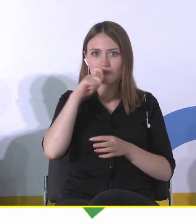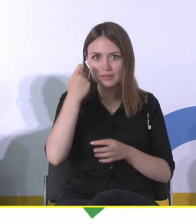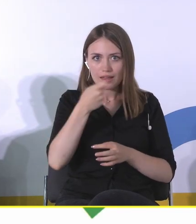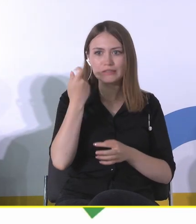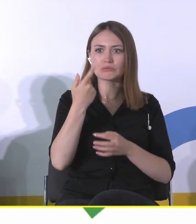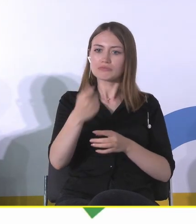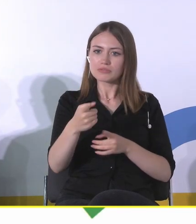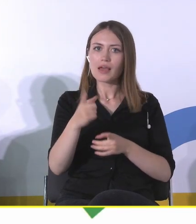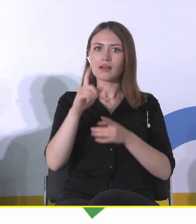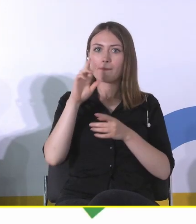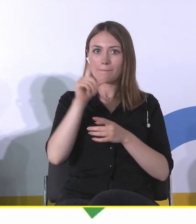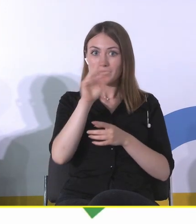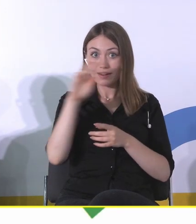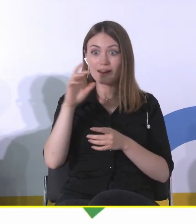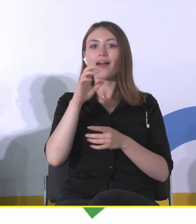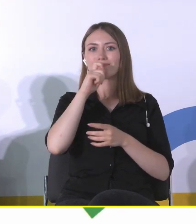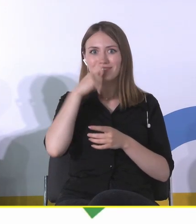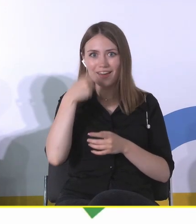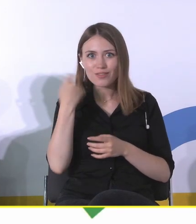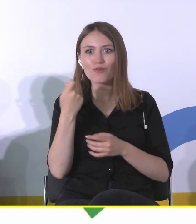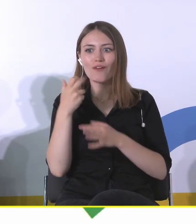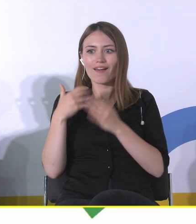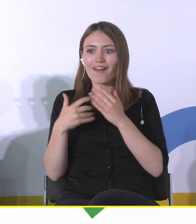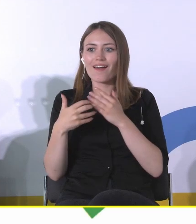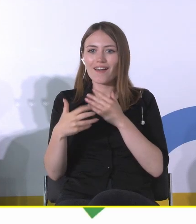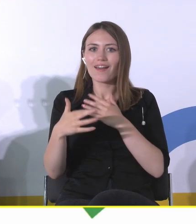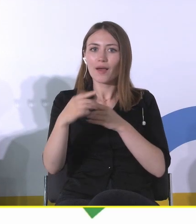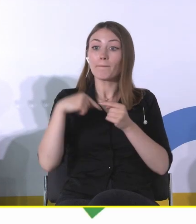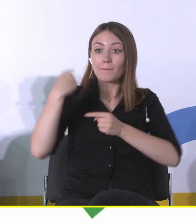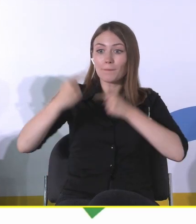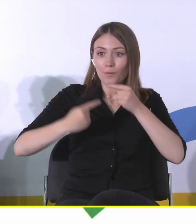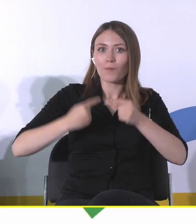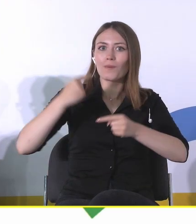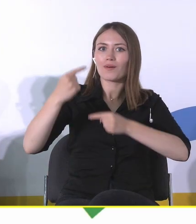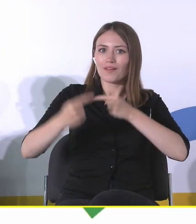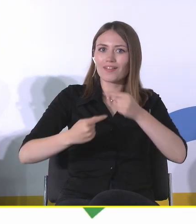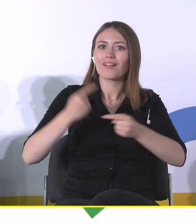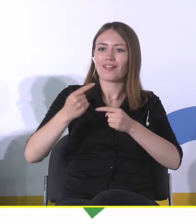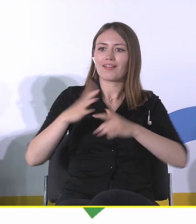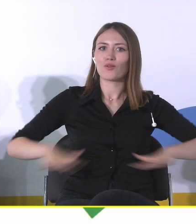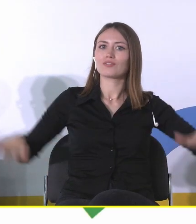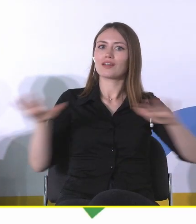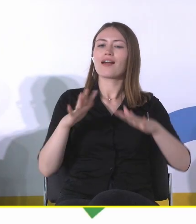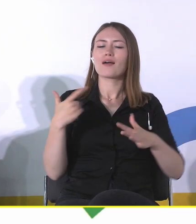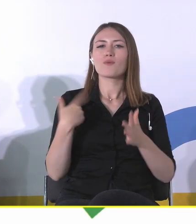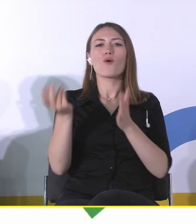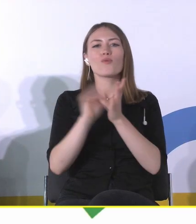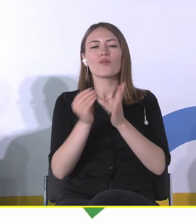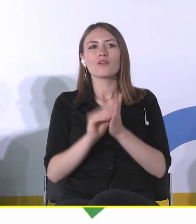dalej, i tak dalej, czy też okolenia, czy pokoleń, czy pewnego otoczenia, zacząłem dodawać, czyli bardzo